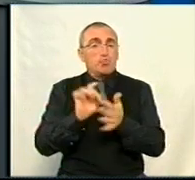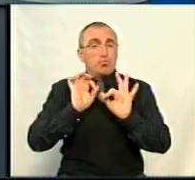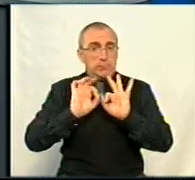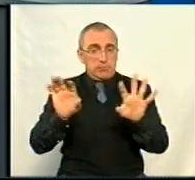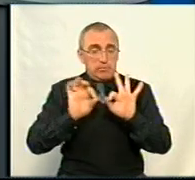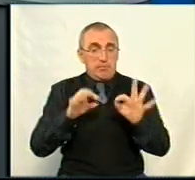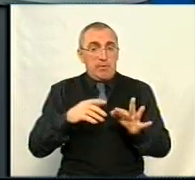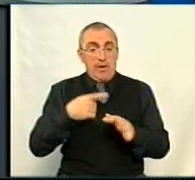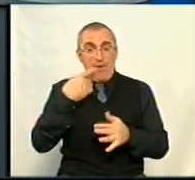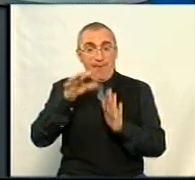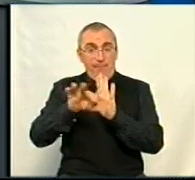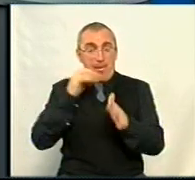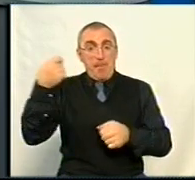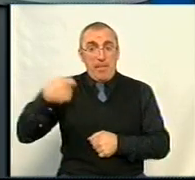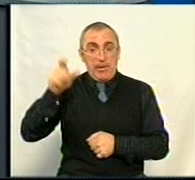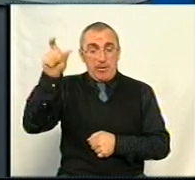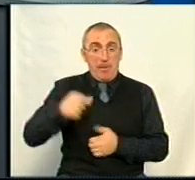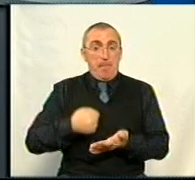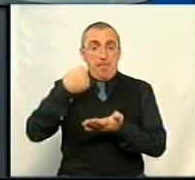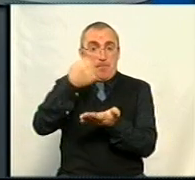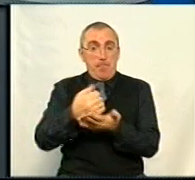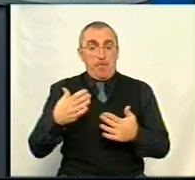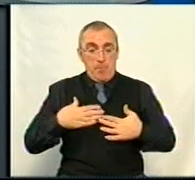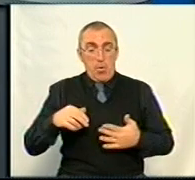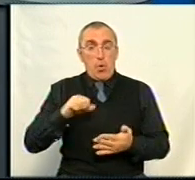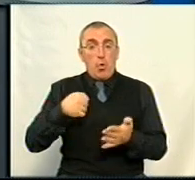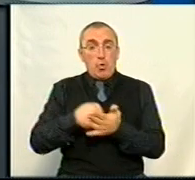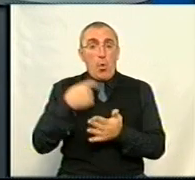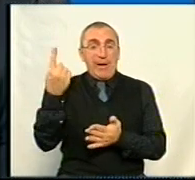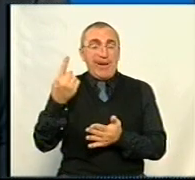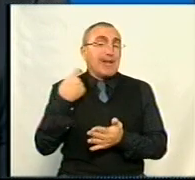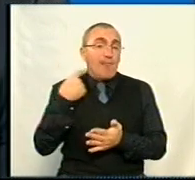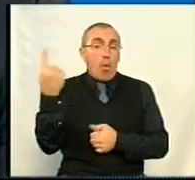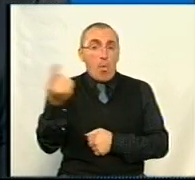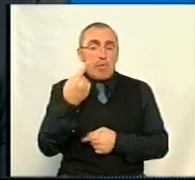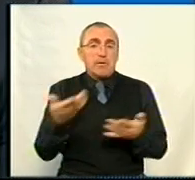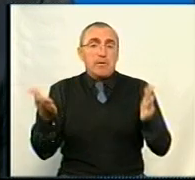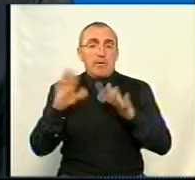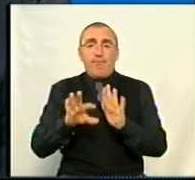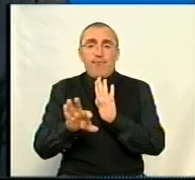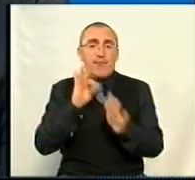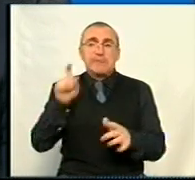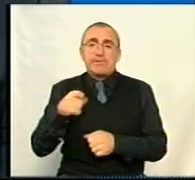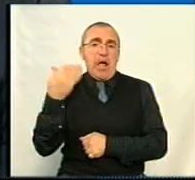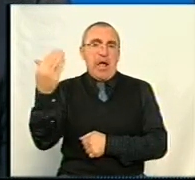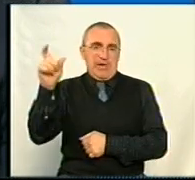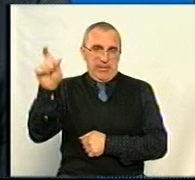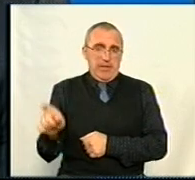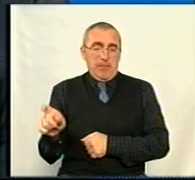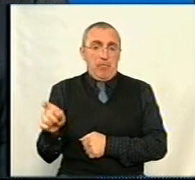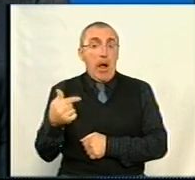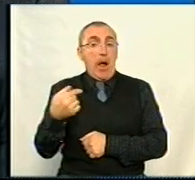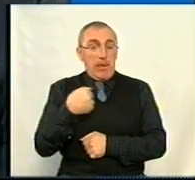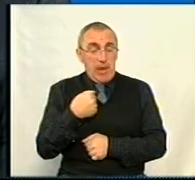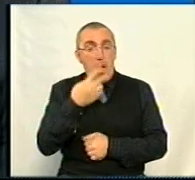власне вибір президента щодо призначення мене сюди, до Кіровоградської області, це залишався вибір, власне, за ним. Але